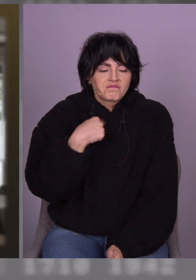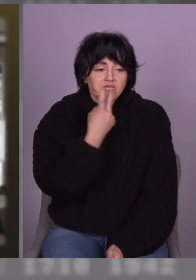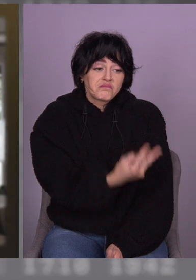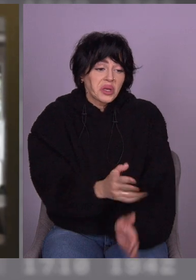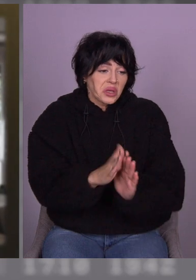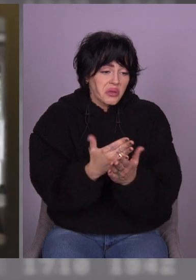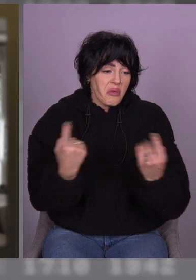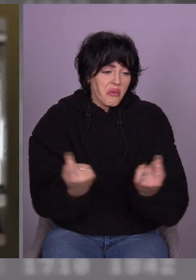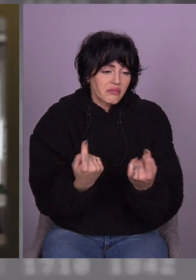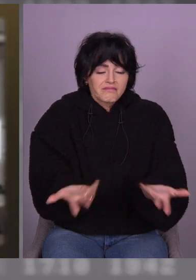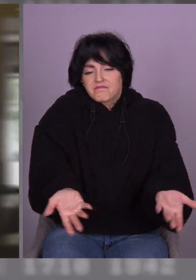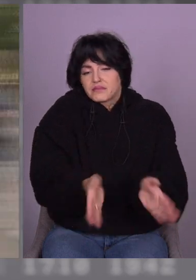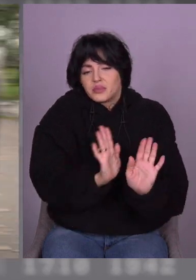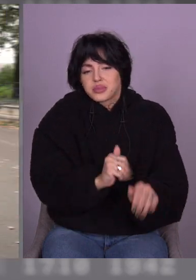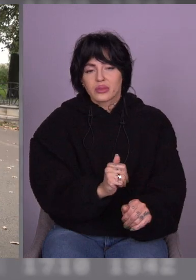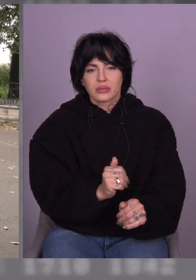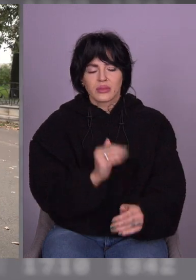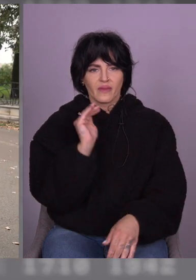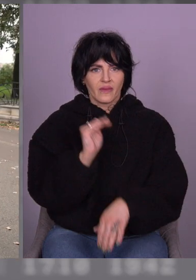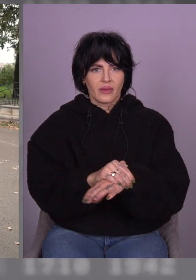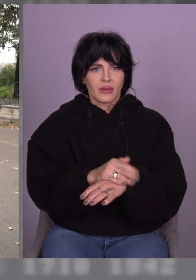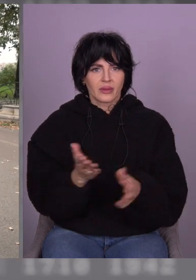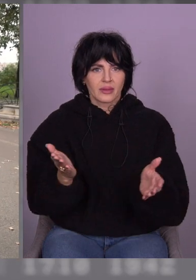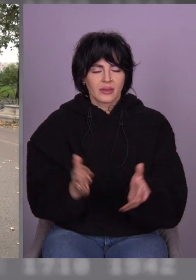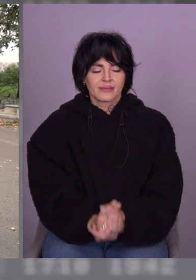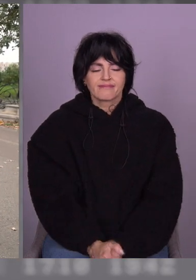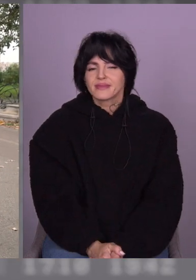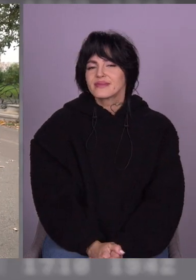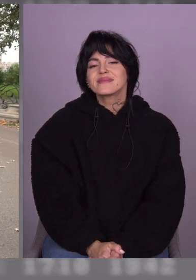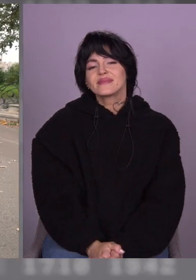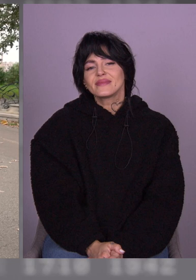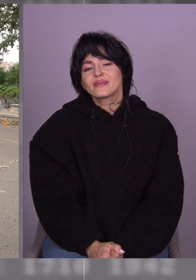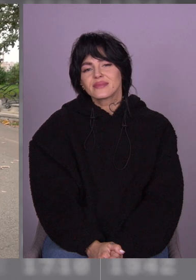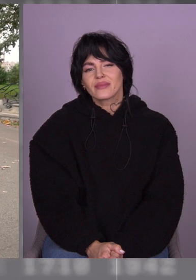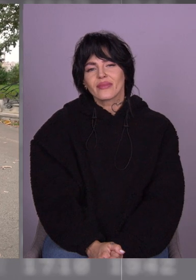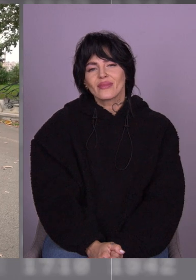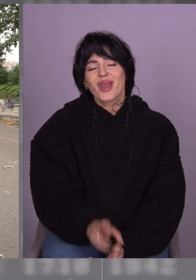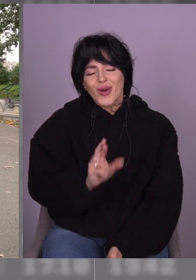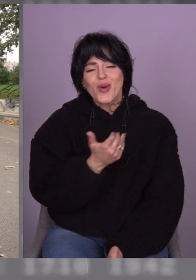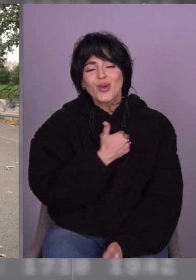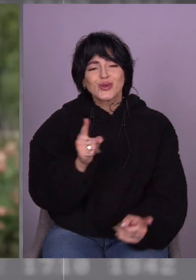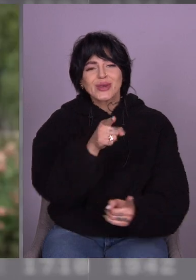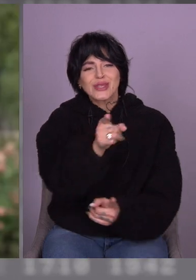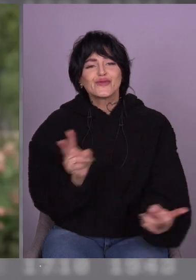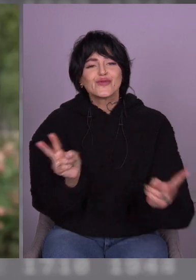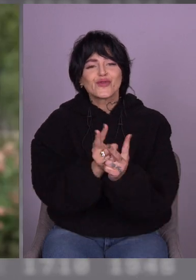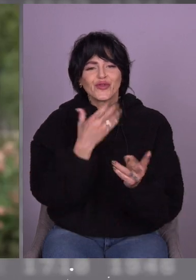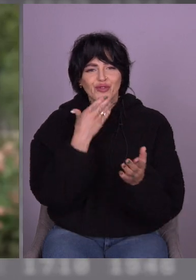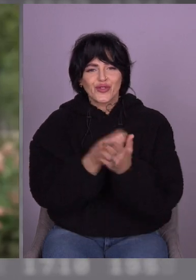книжечка та й книжечка не... Ми дуже хотіли, щоб ця зустріч була незабудною, Микола.